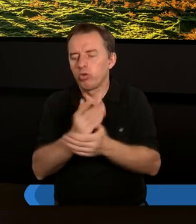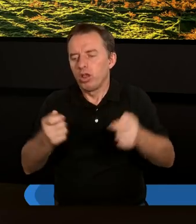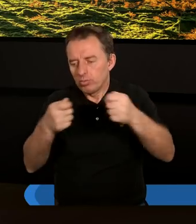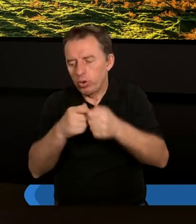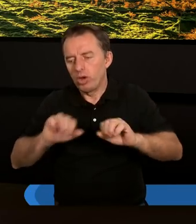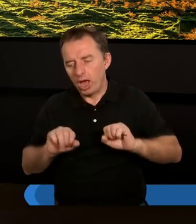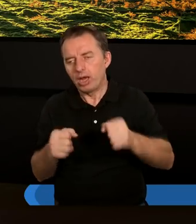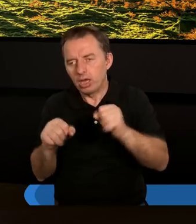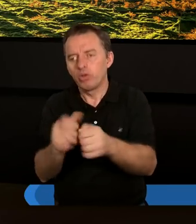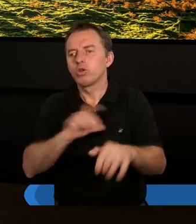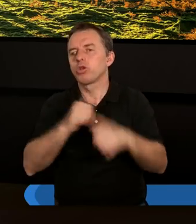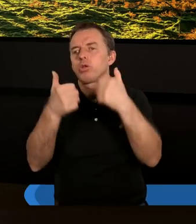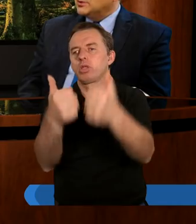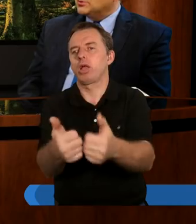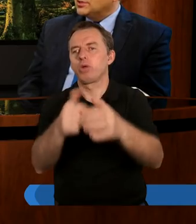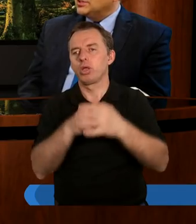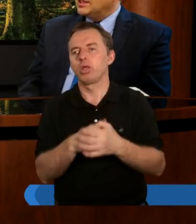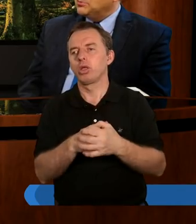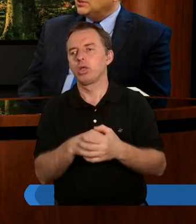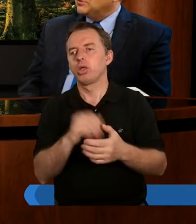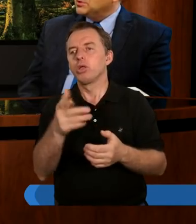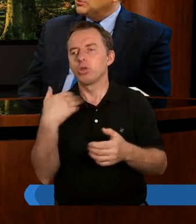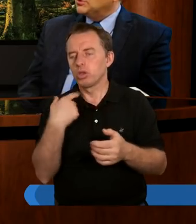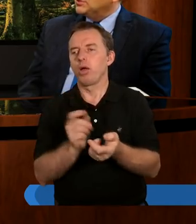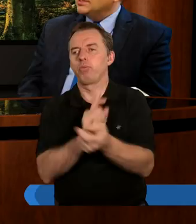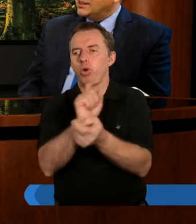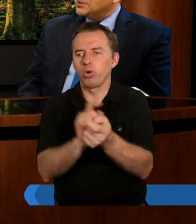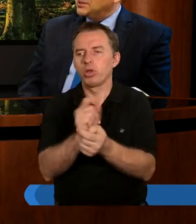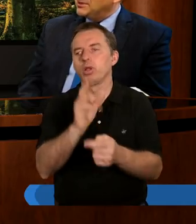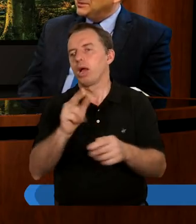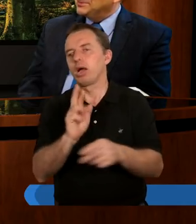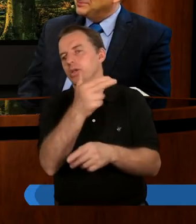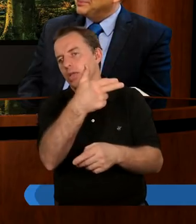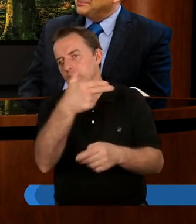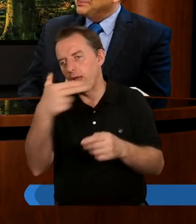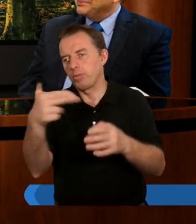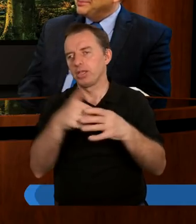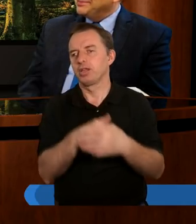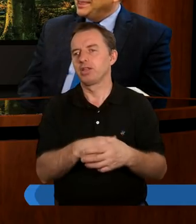zaangażowaniu. Co się stało? No cóż, chrześcijanie potrafią się pokłócić na każdy temat.